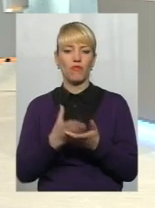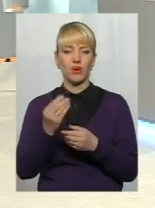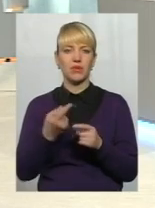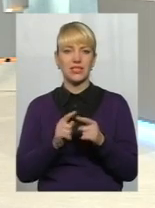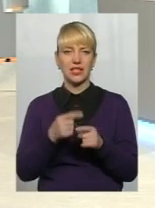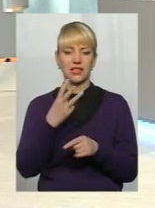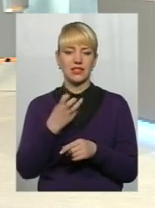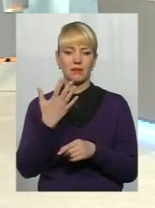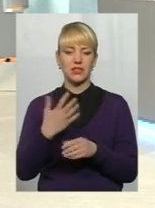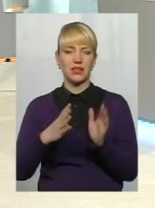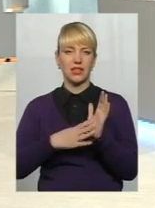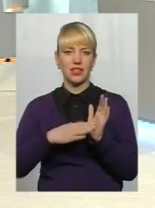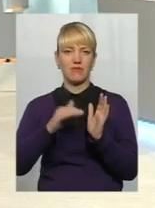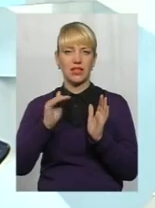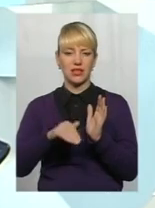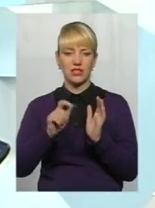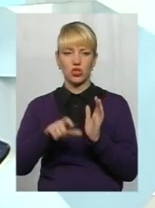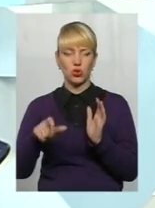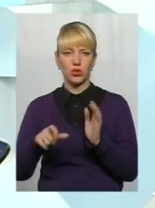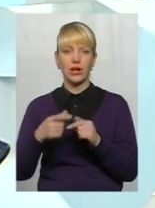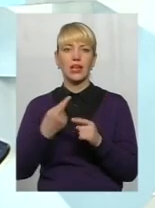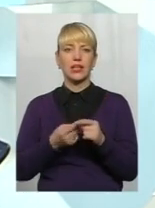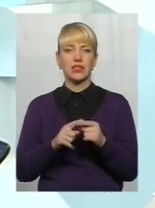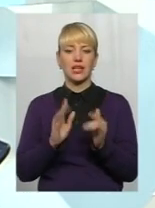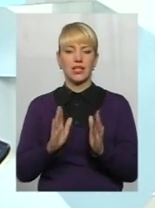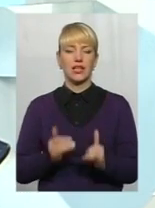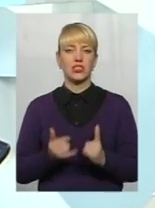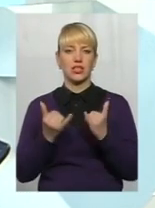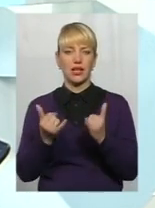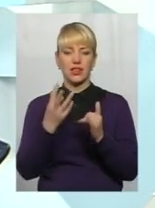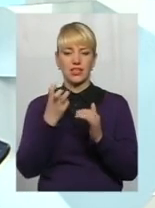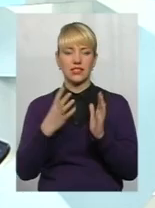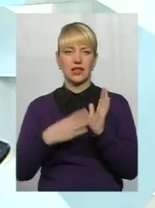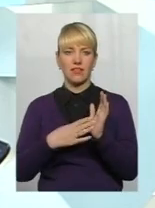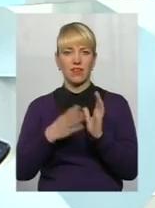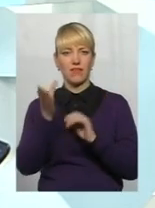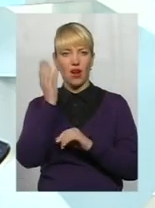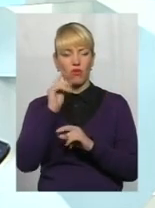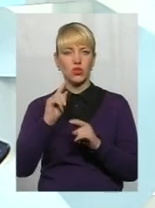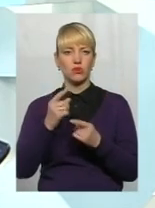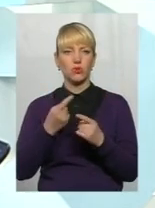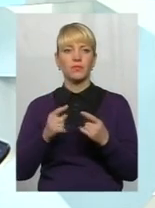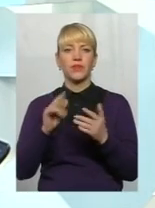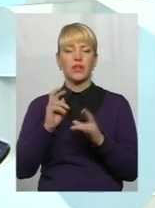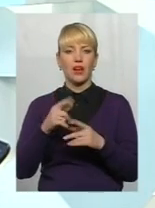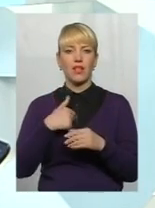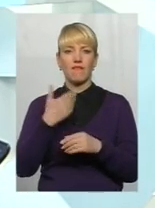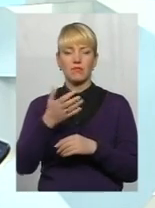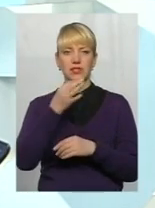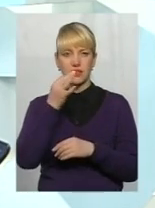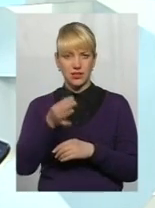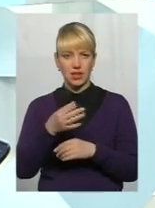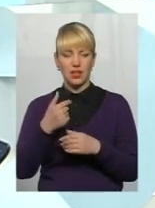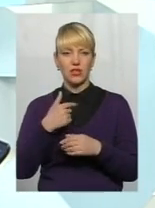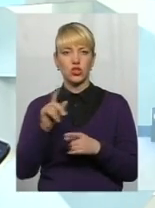359 тисяч лише для 309 тисяч врахувалась? Тож, так, як я вам вже сказала, що